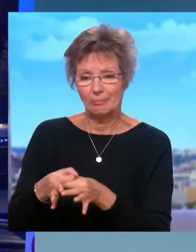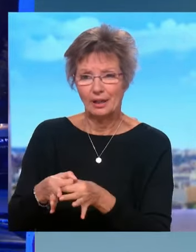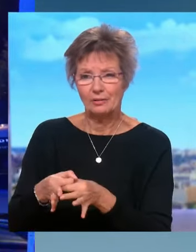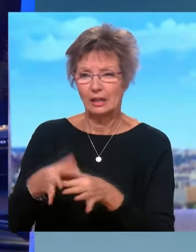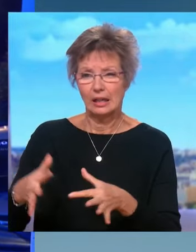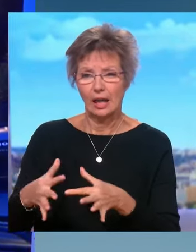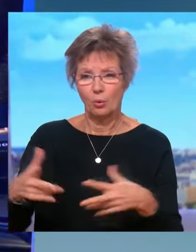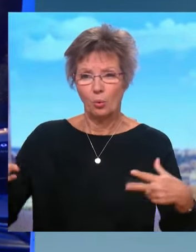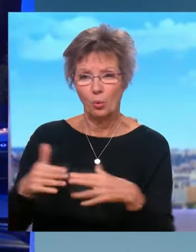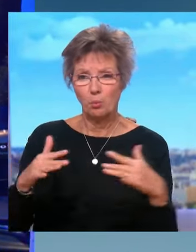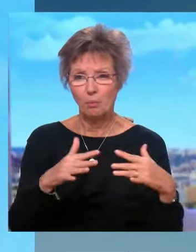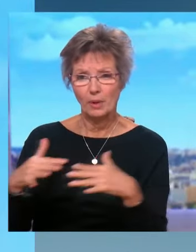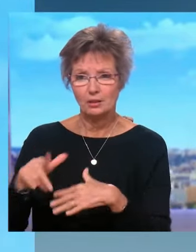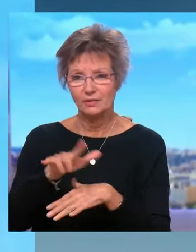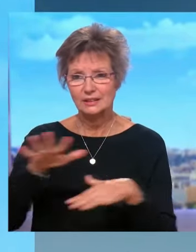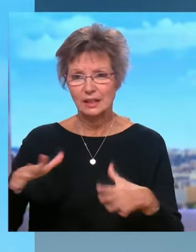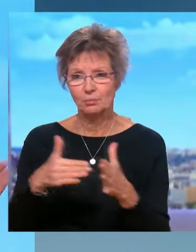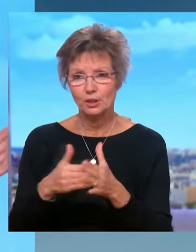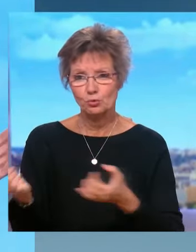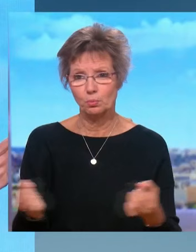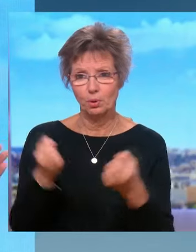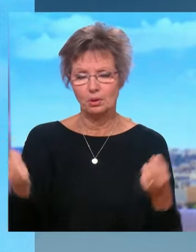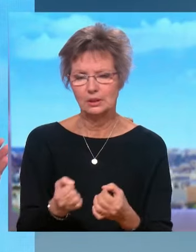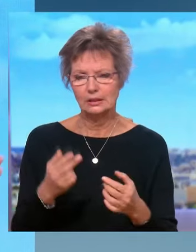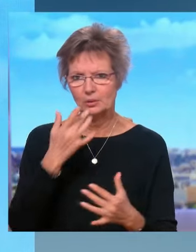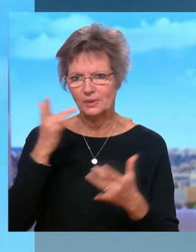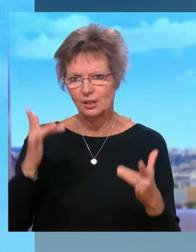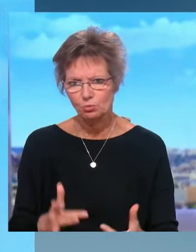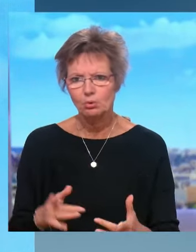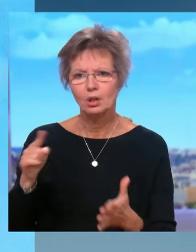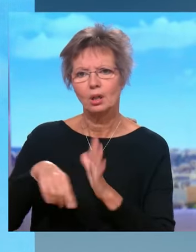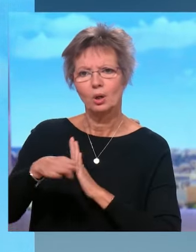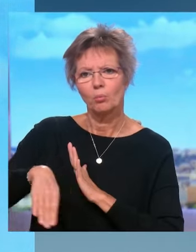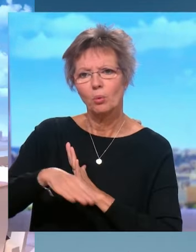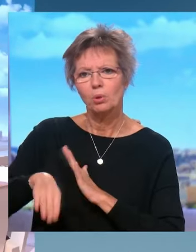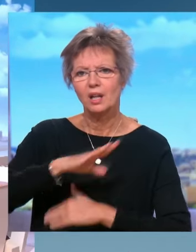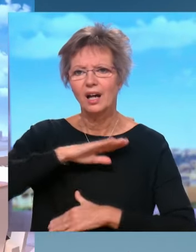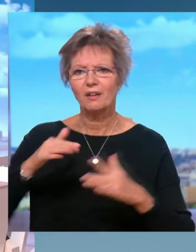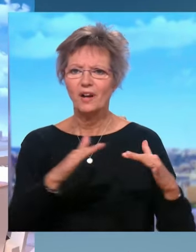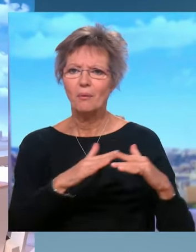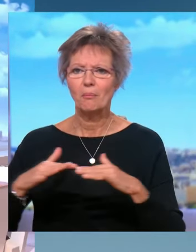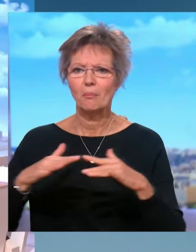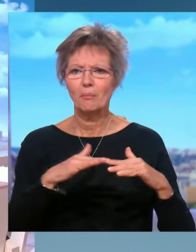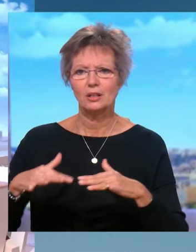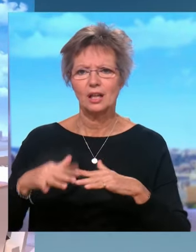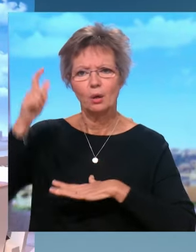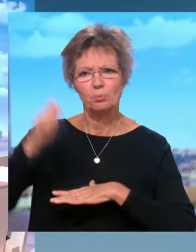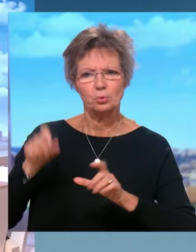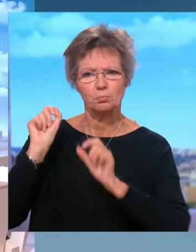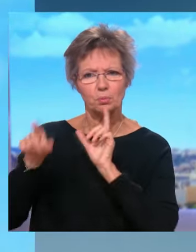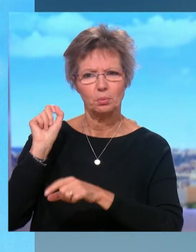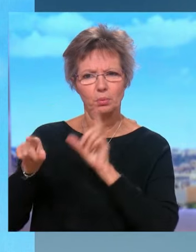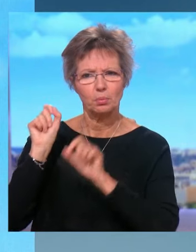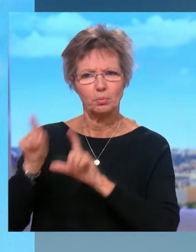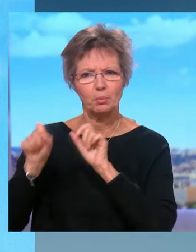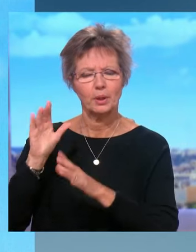65 000 supporters d'un match de football. À Montpellier, il s'agit de quelques personnes à la fin d'un match pour caillasser un bus et donc porter atteinte